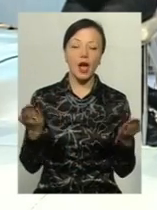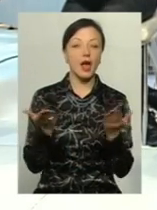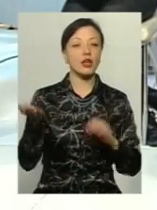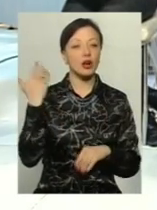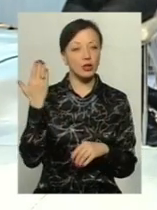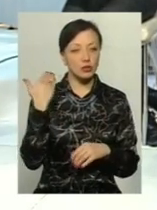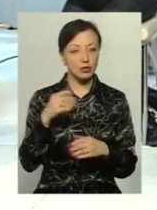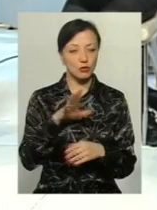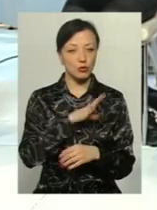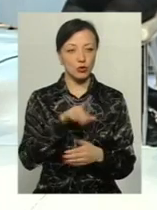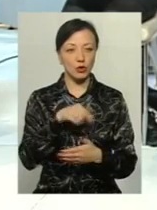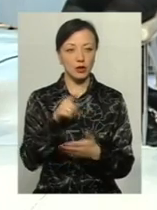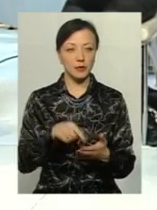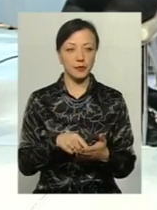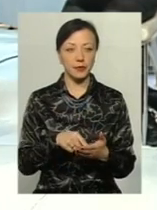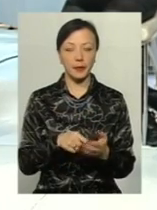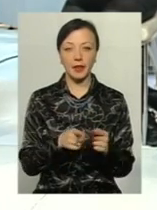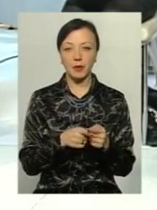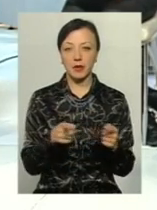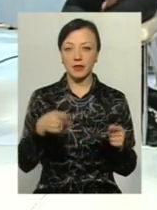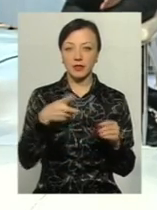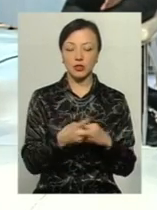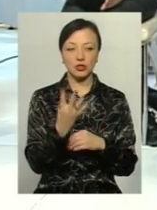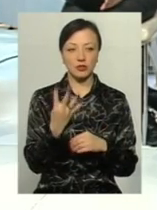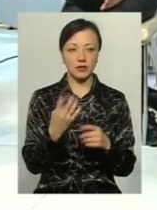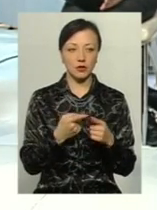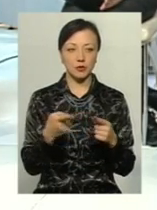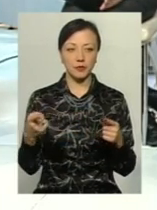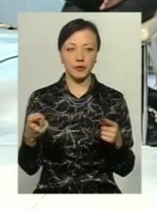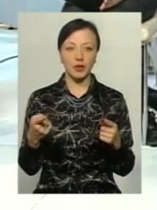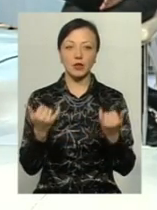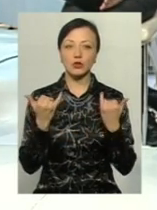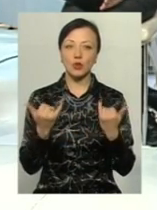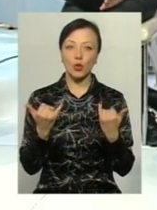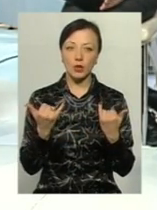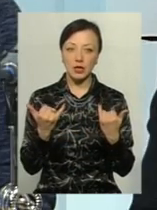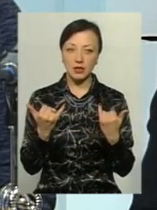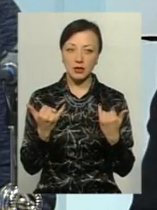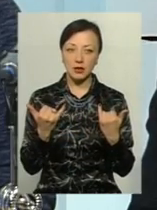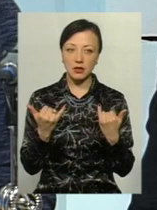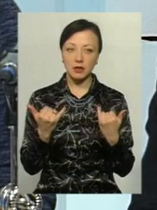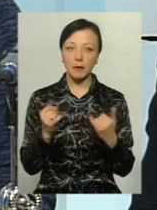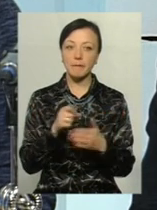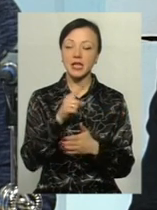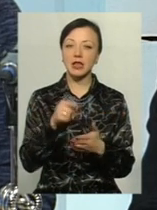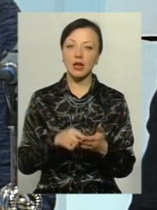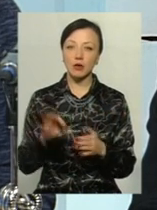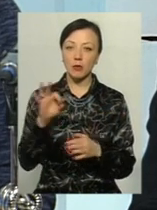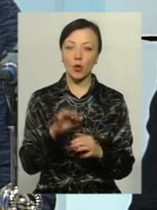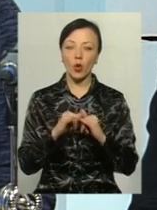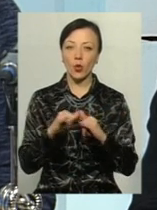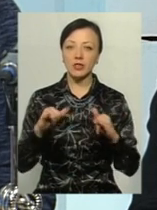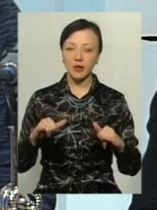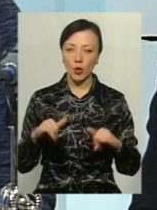раніше? Скажімо, з періоду 2004-го. Але я б хотів, щоб ми сьогодні питання, оскільки звучить питання щодо розвитку